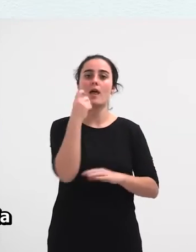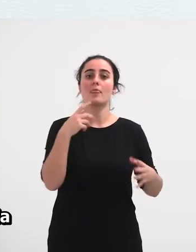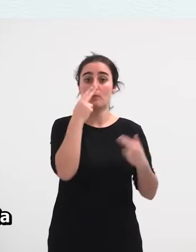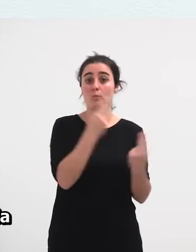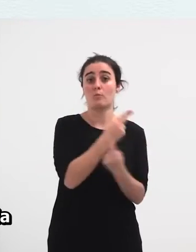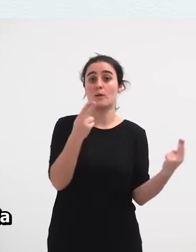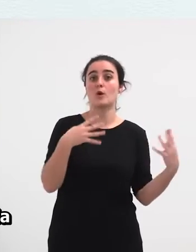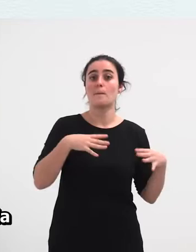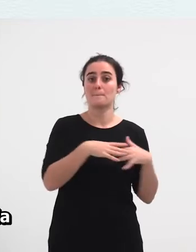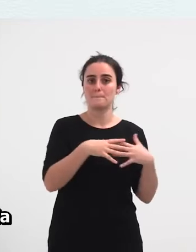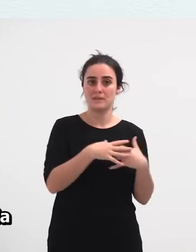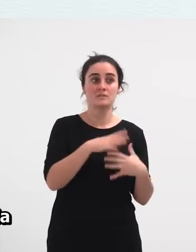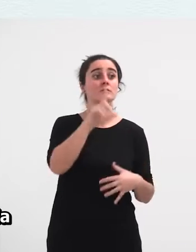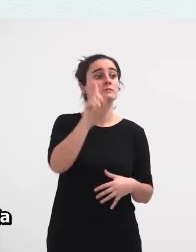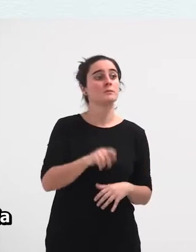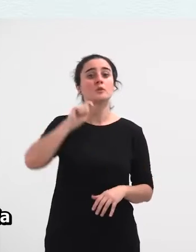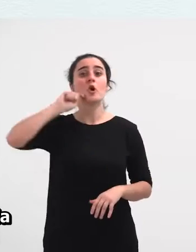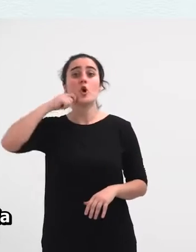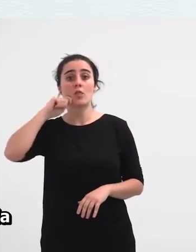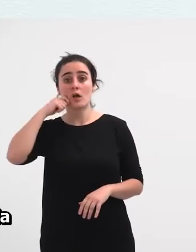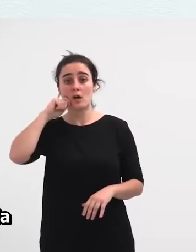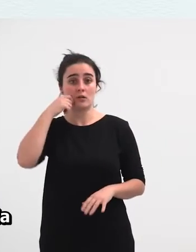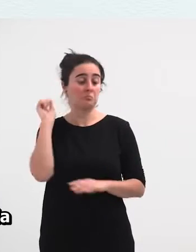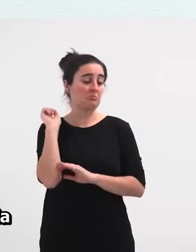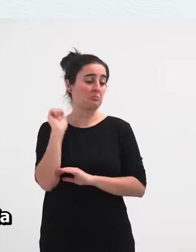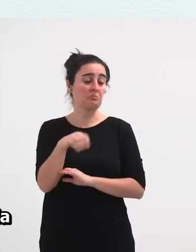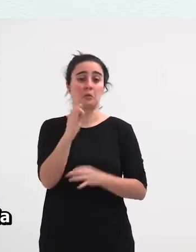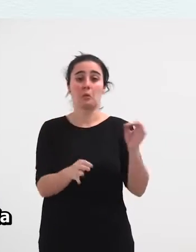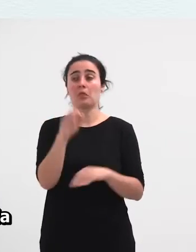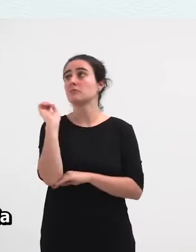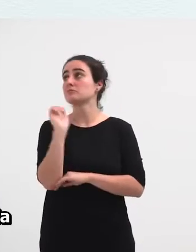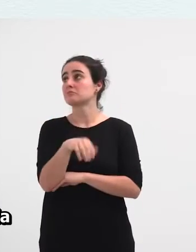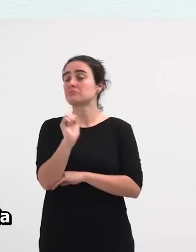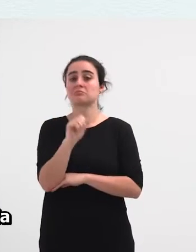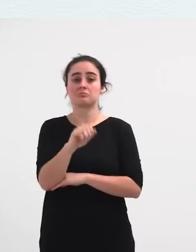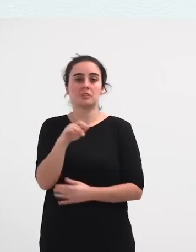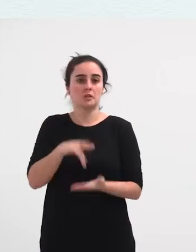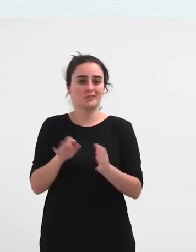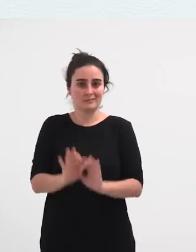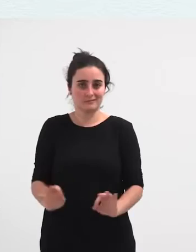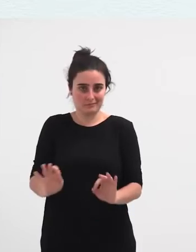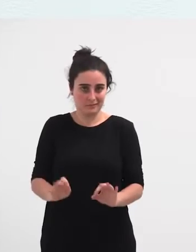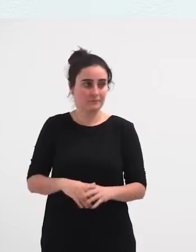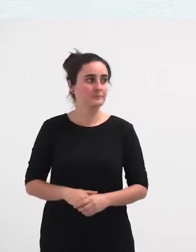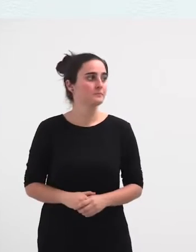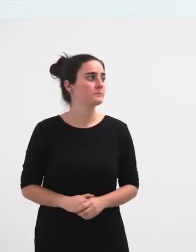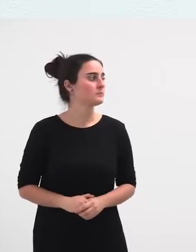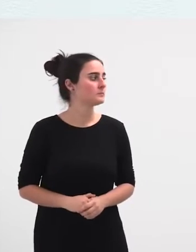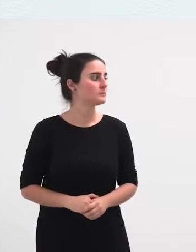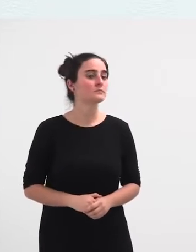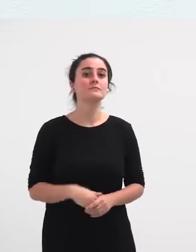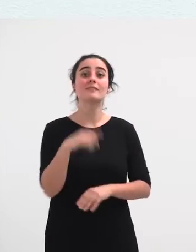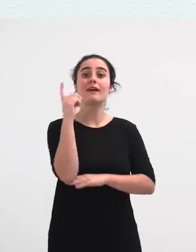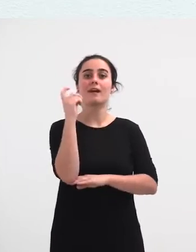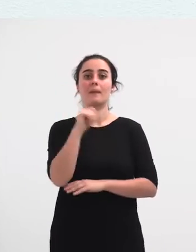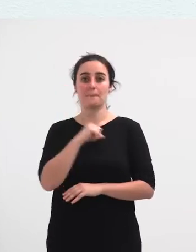ondarribin sin maz ignoratu zuten epaia eta ezitzaien ezer gertatu. Alardea